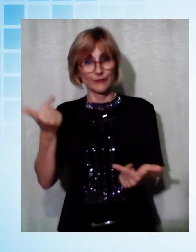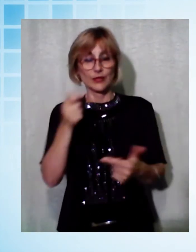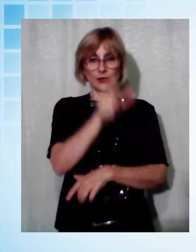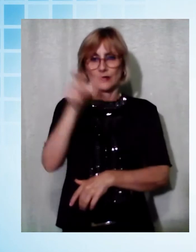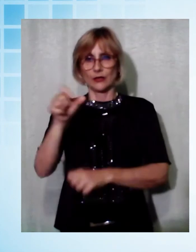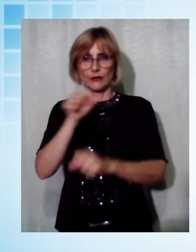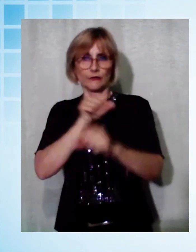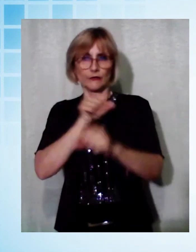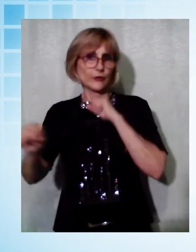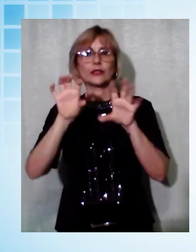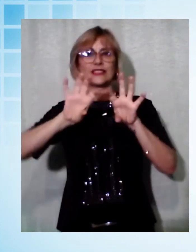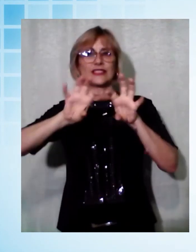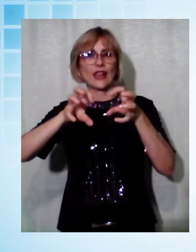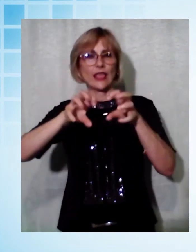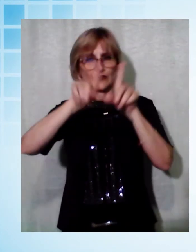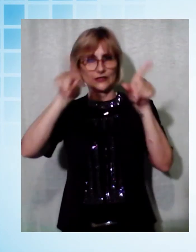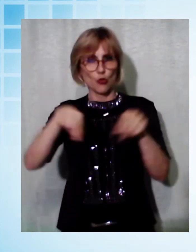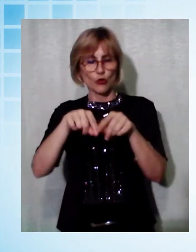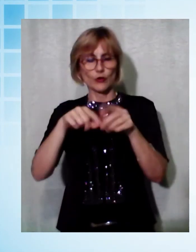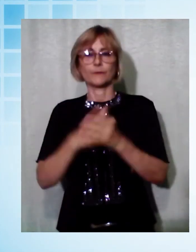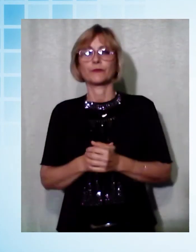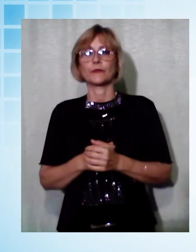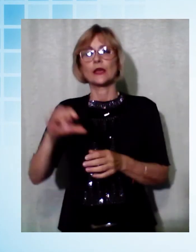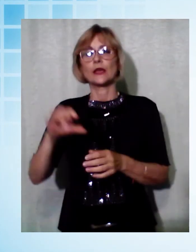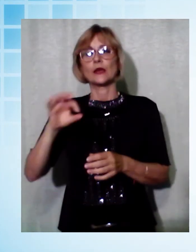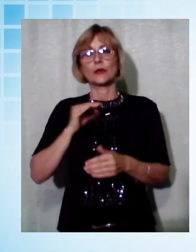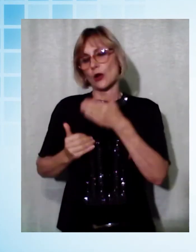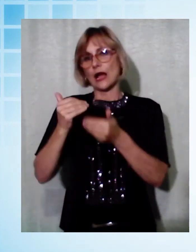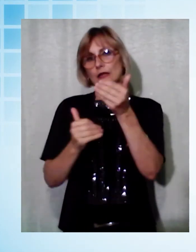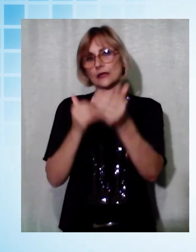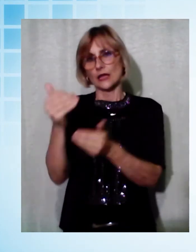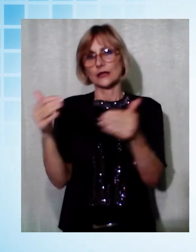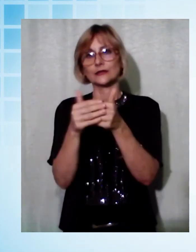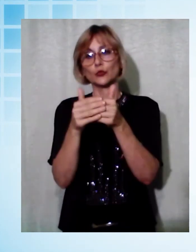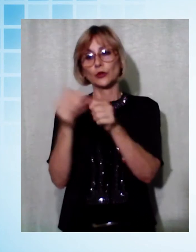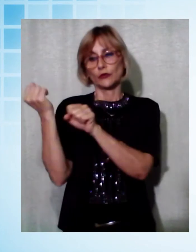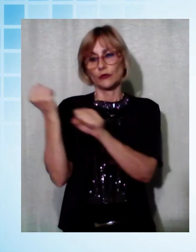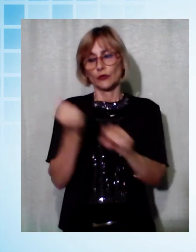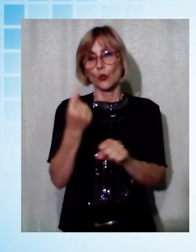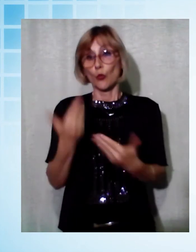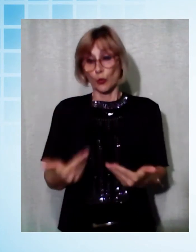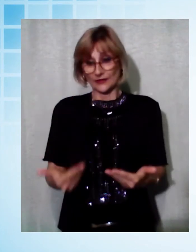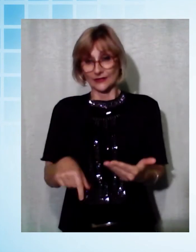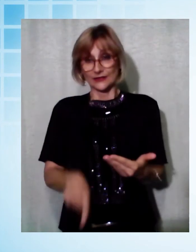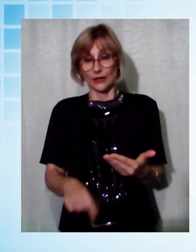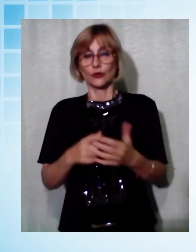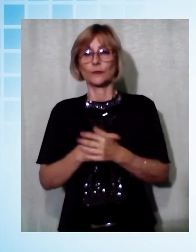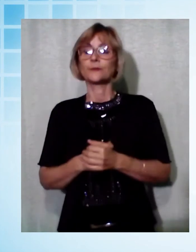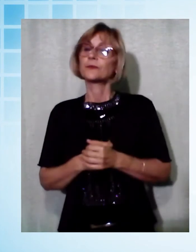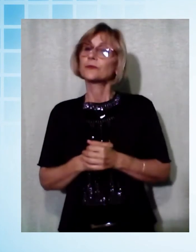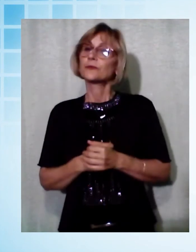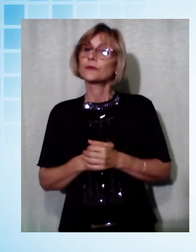televisione. Il premio alla carriera l'abbiamo istituito proprio quest'anno e ovviamente l'abbiamo considerato